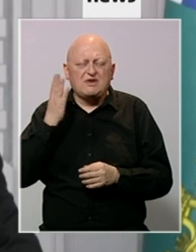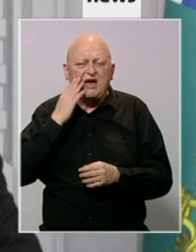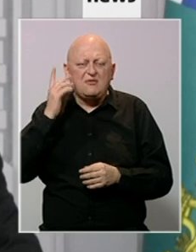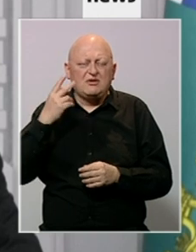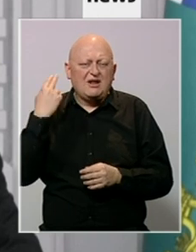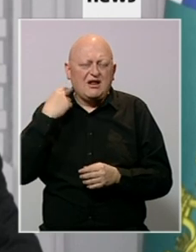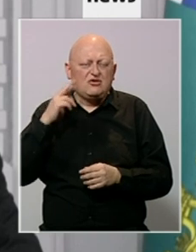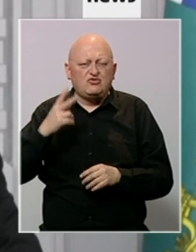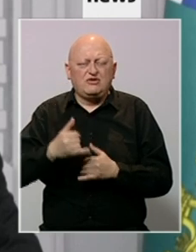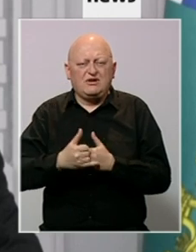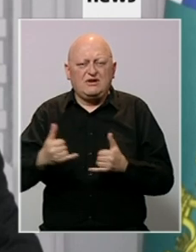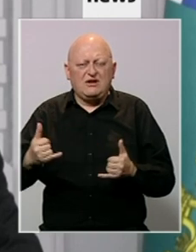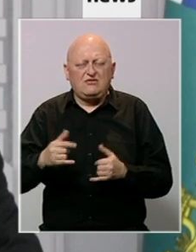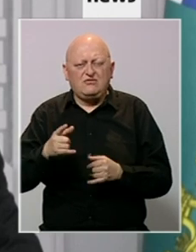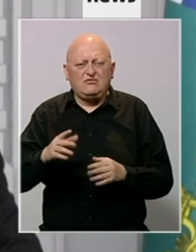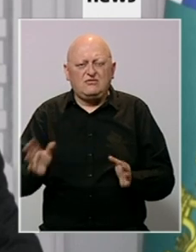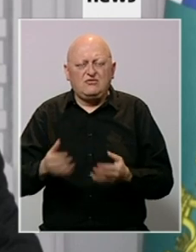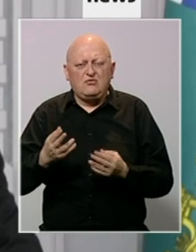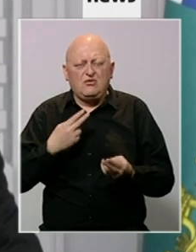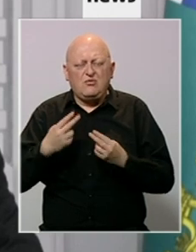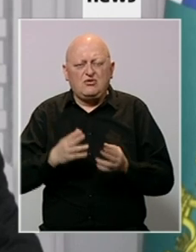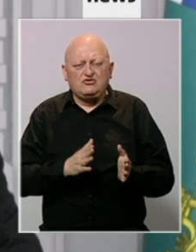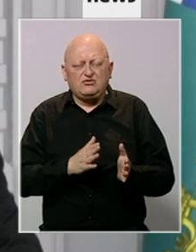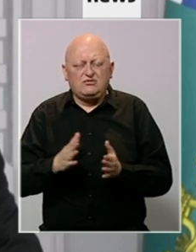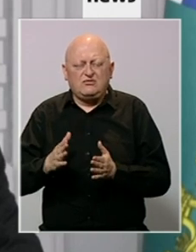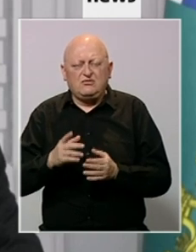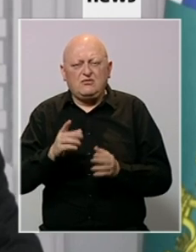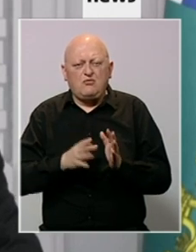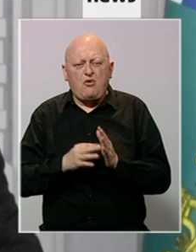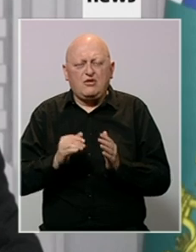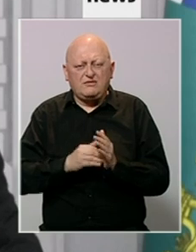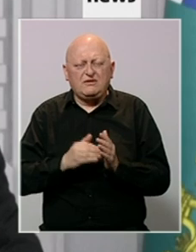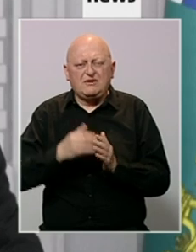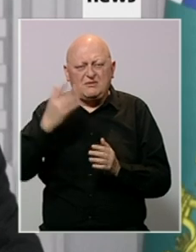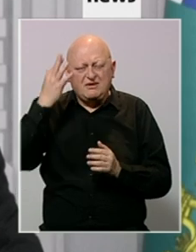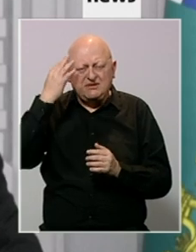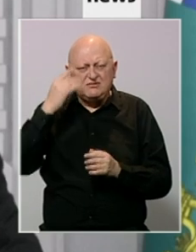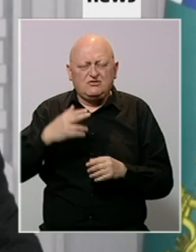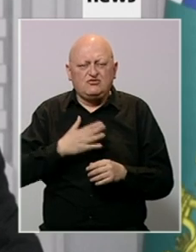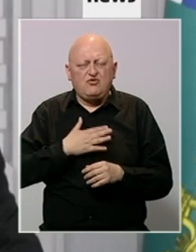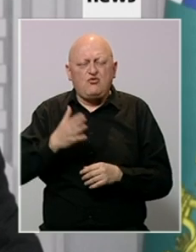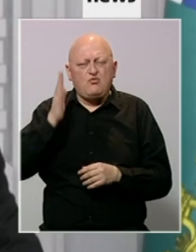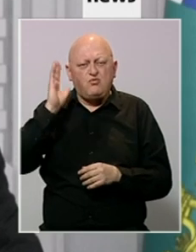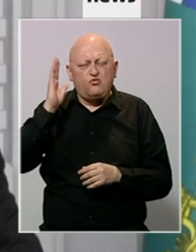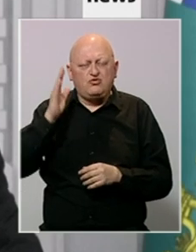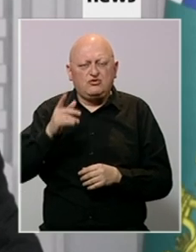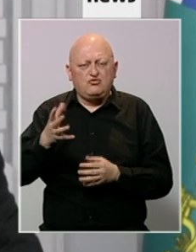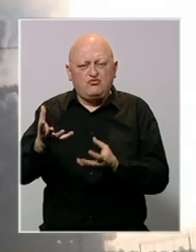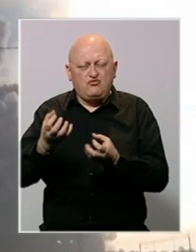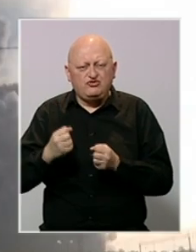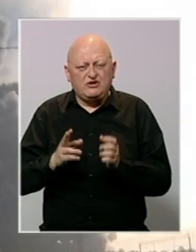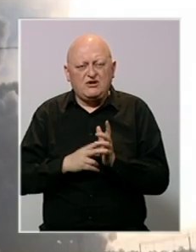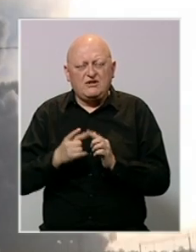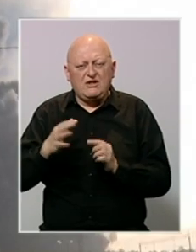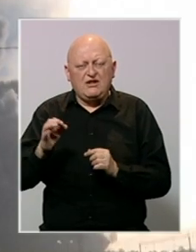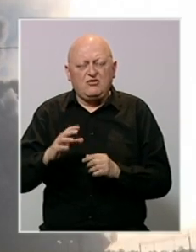Londona, iz nekih drugih gradova da ne ubrzaju pregovarački proces. I Moldav je bi se trebala zabrinuti za vlastitu budućnost jer je umučena u NATO.